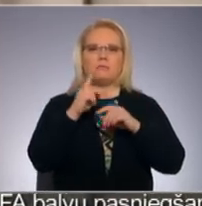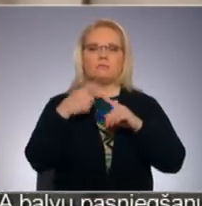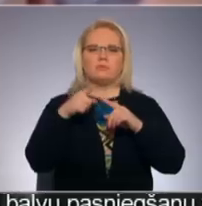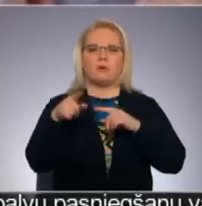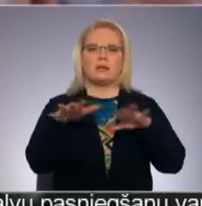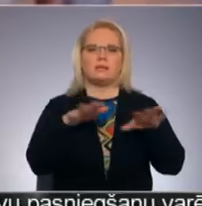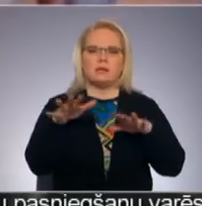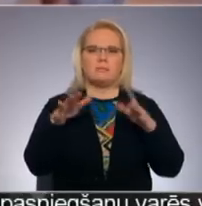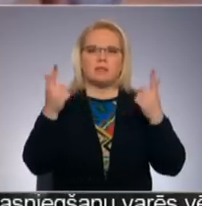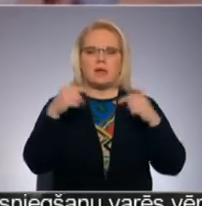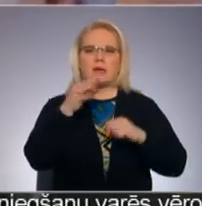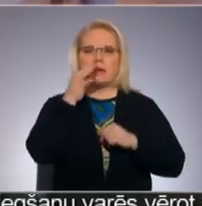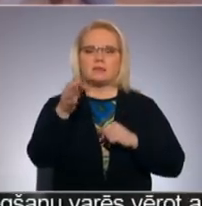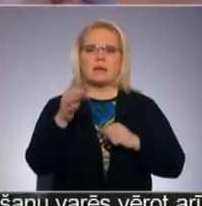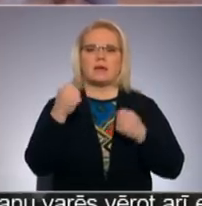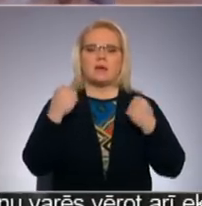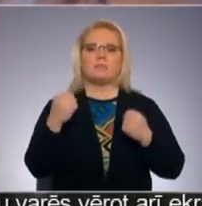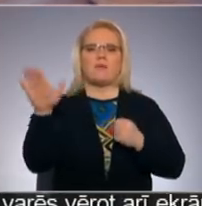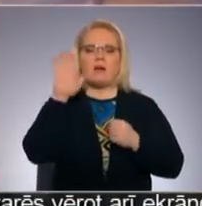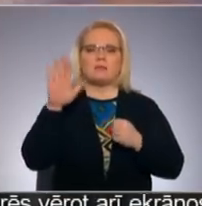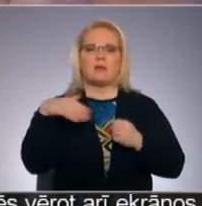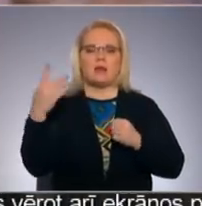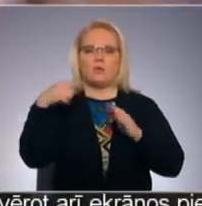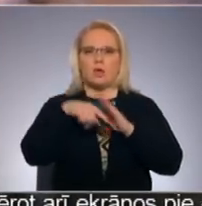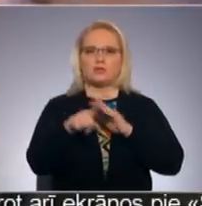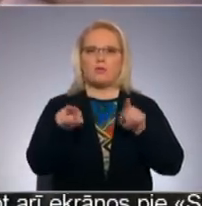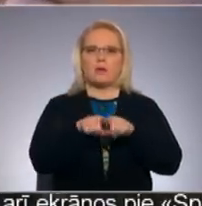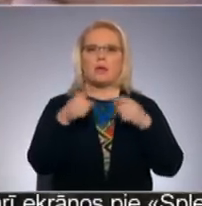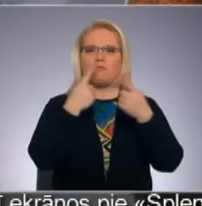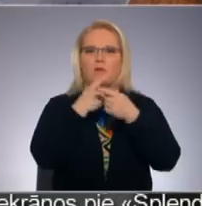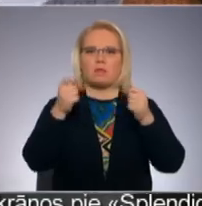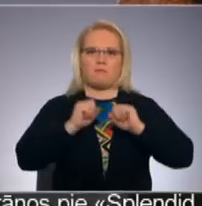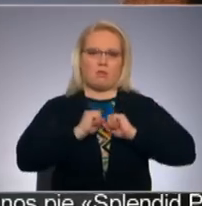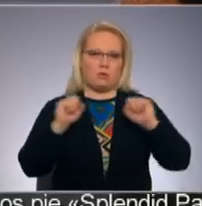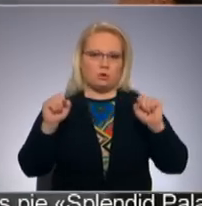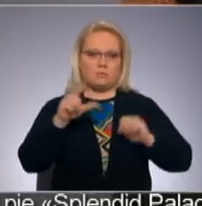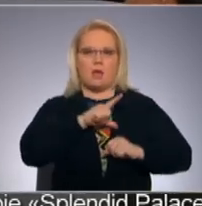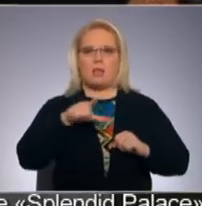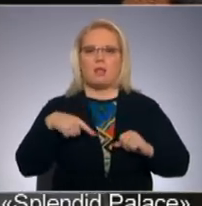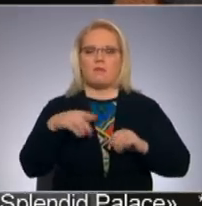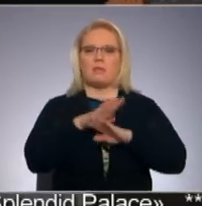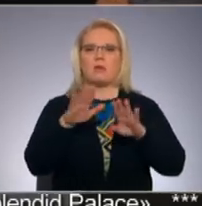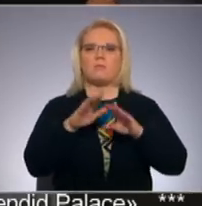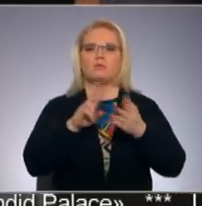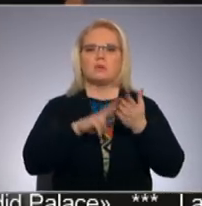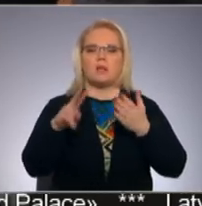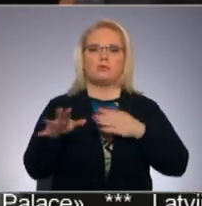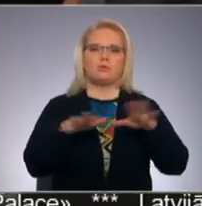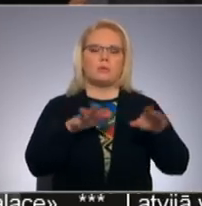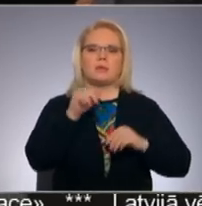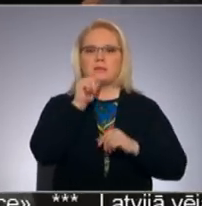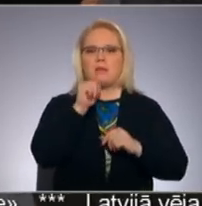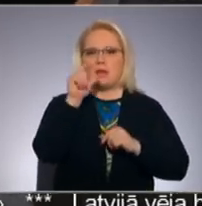laikā. Laikā, jāsiprina valsts cārējā, iekšējā un arī informatīvā drošība, Latvijā netikšot ļauts rosīties zaļajiem